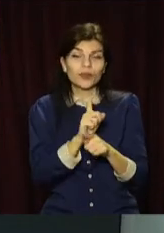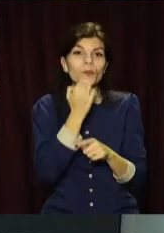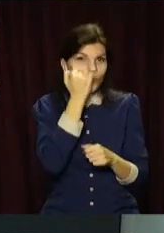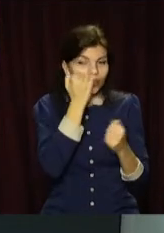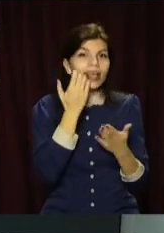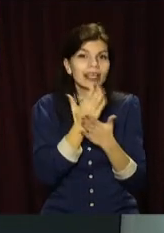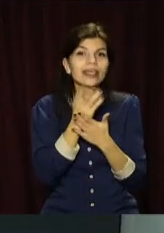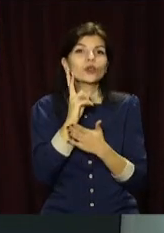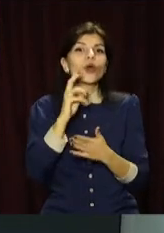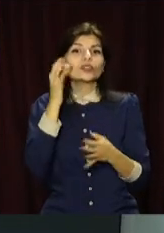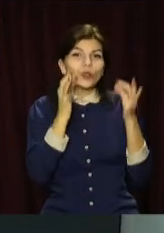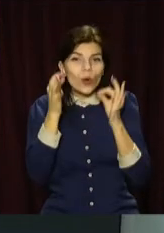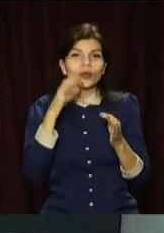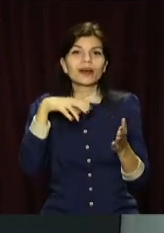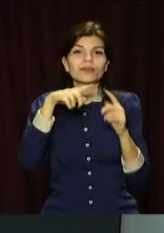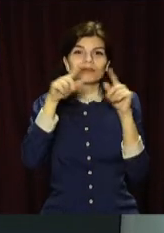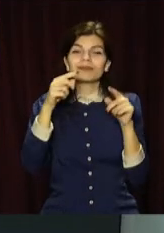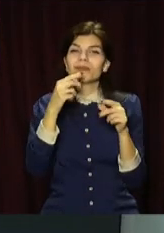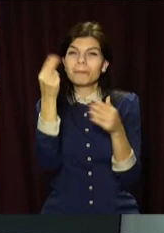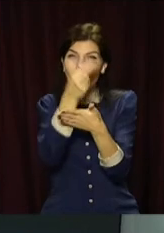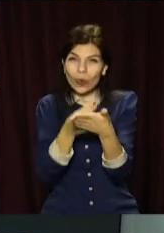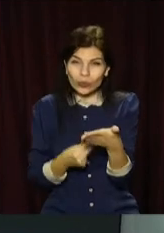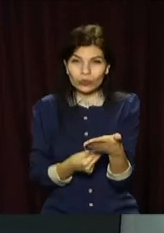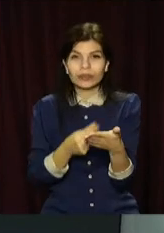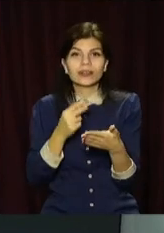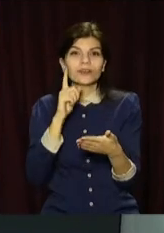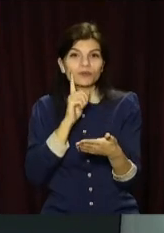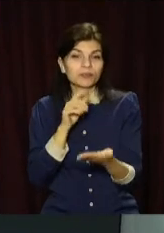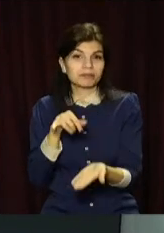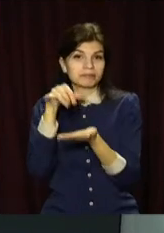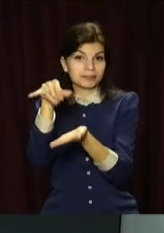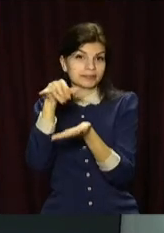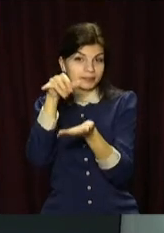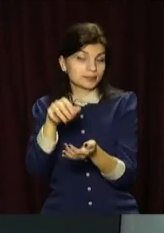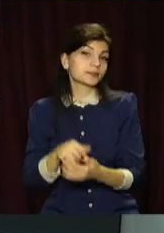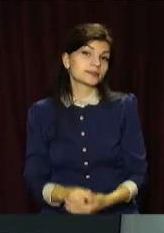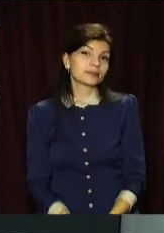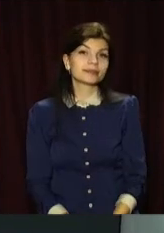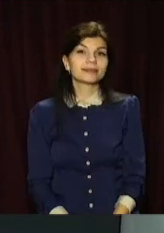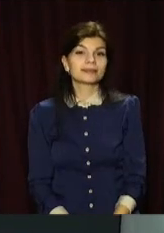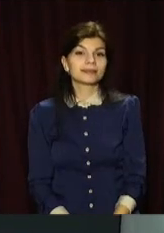солодощами, малюнками та листами. На уроці патріотизму побувала і наша Марія Трибушенко.